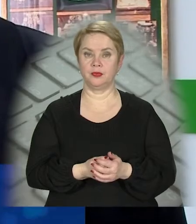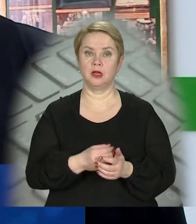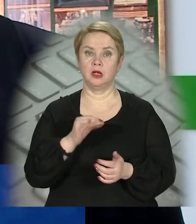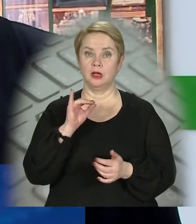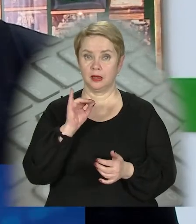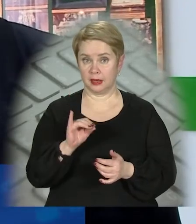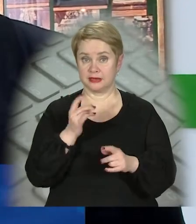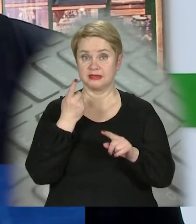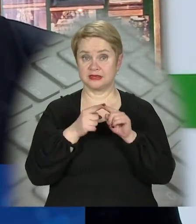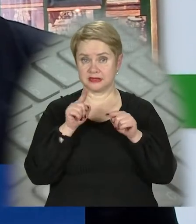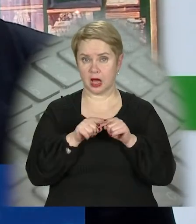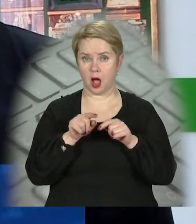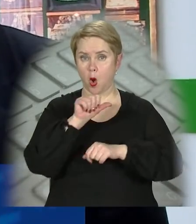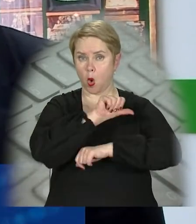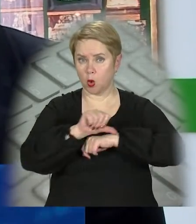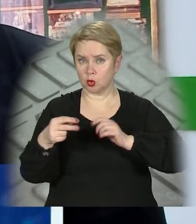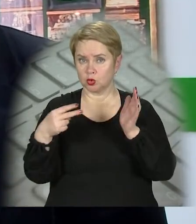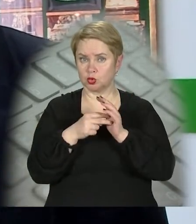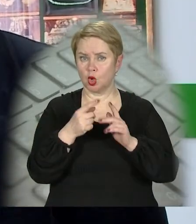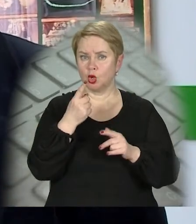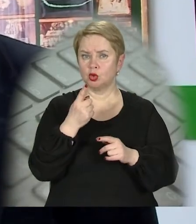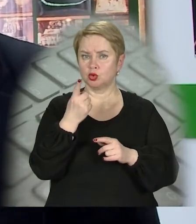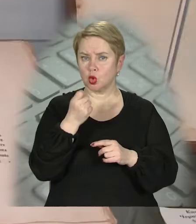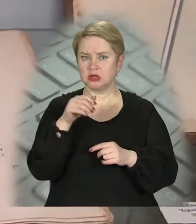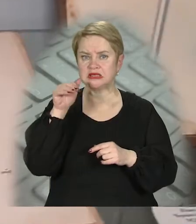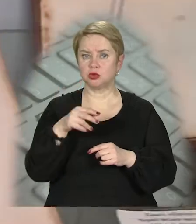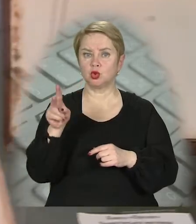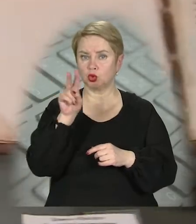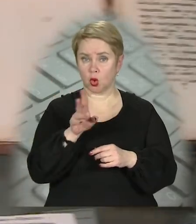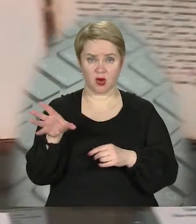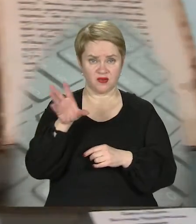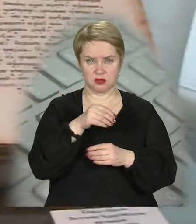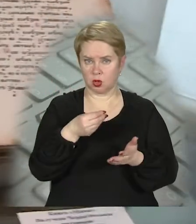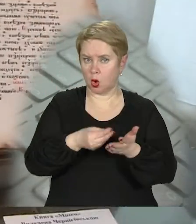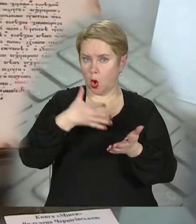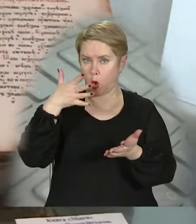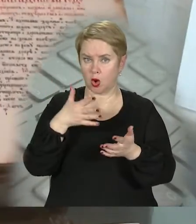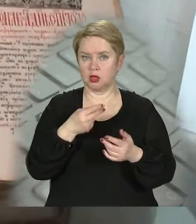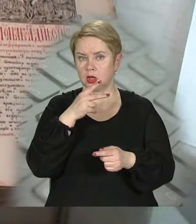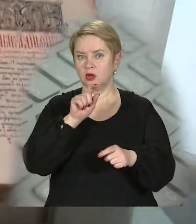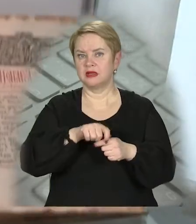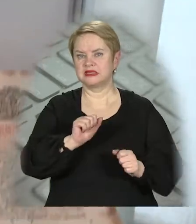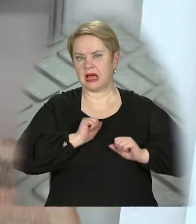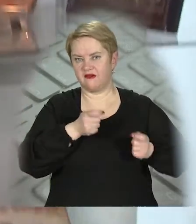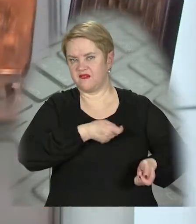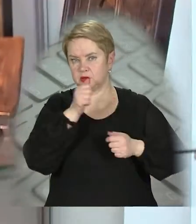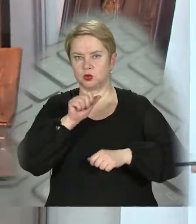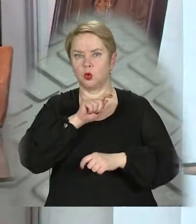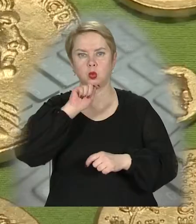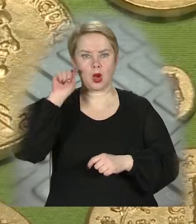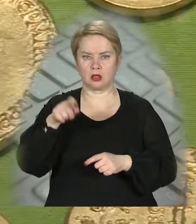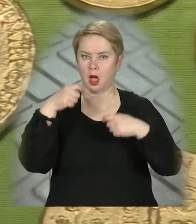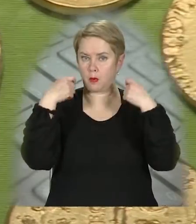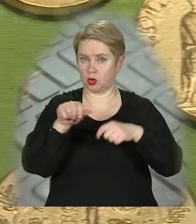за кордоном вони коштують сотні тисяч доларів. Усі ці коштовні реліквії намагалися вивезти з України на